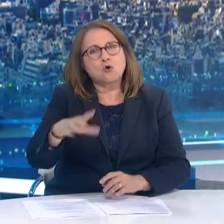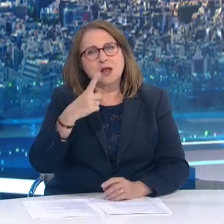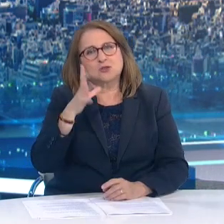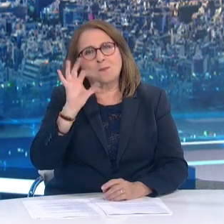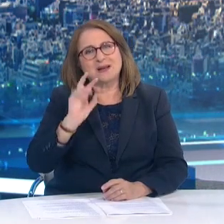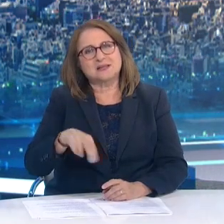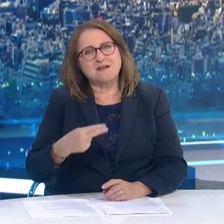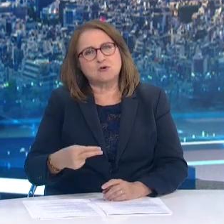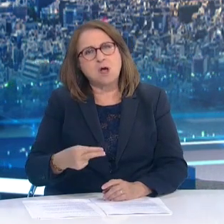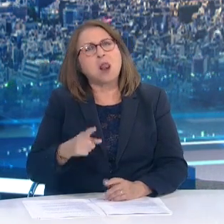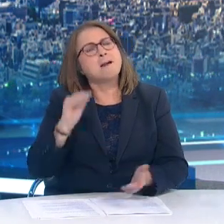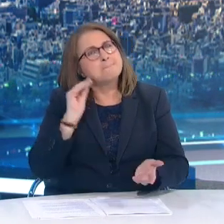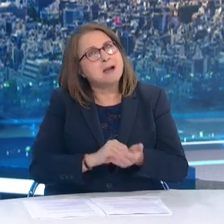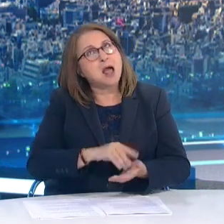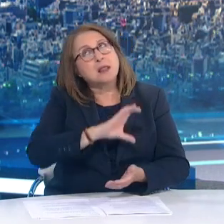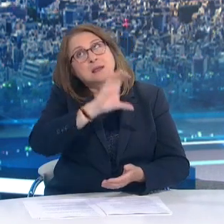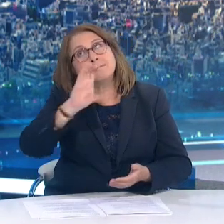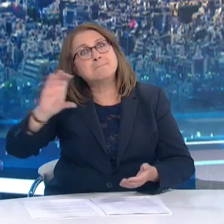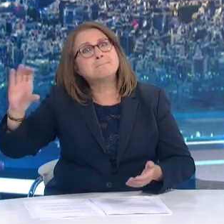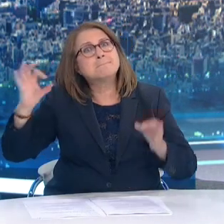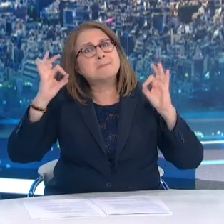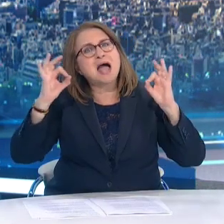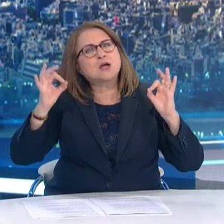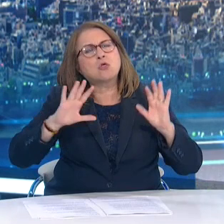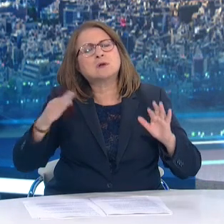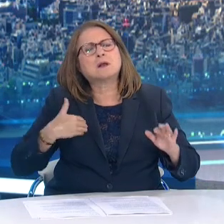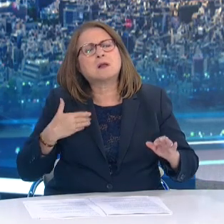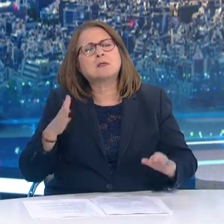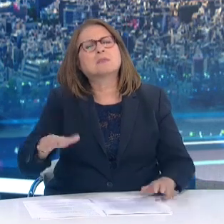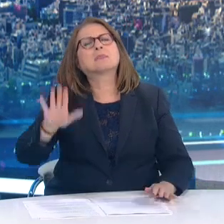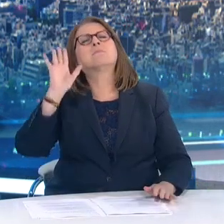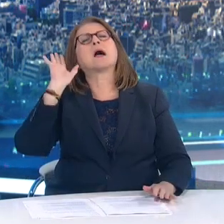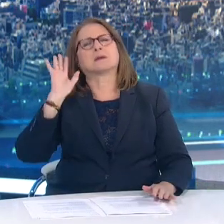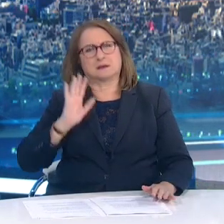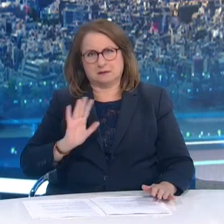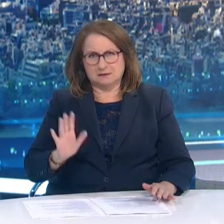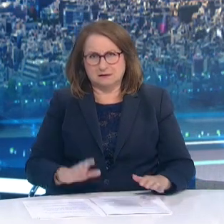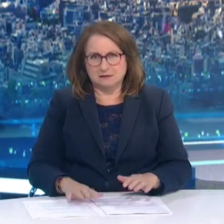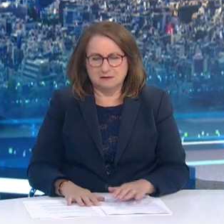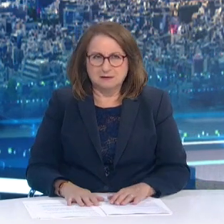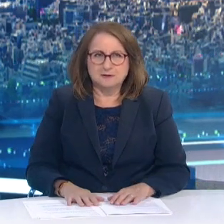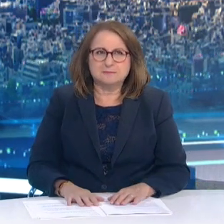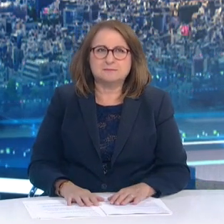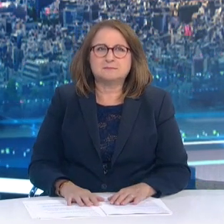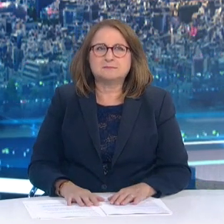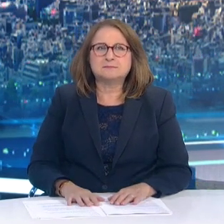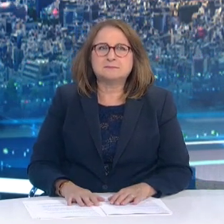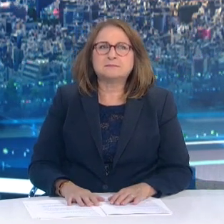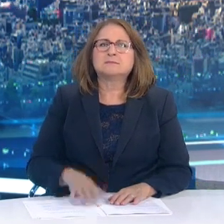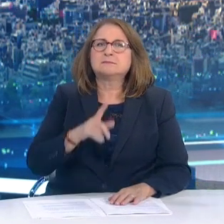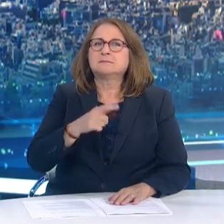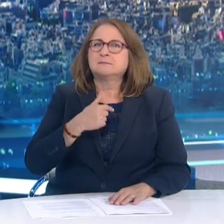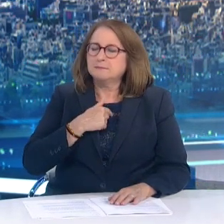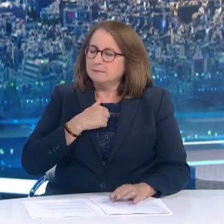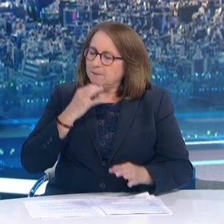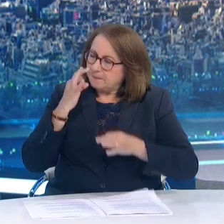Σε ό,τι αφορά την επιστροφή του Εθνικού Συστήματος Υγείας στην κανονικότητα Το έχουμε πει έχει ξεκινήσει εδώ και πάρα πολύ καιρό Ακόμα και τα